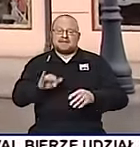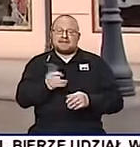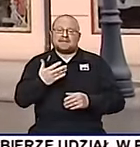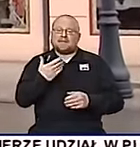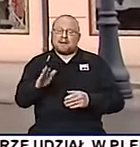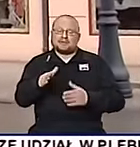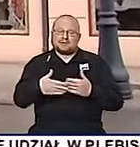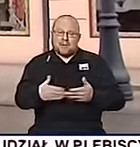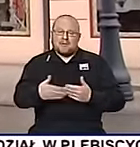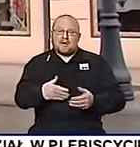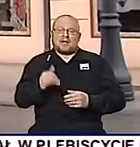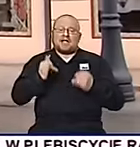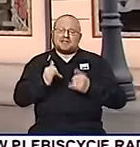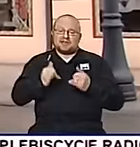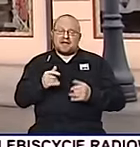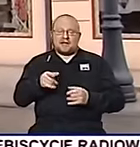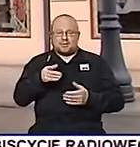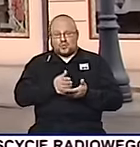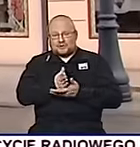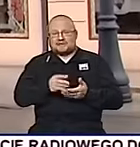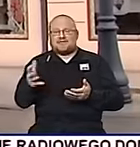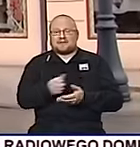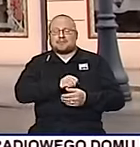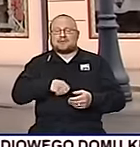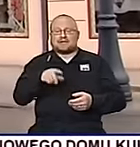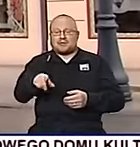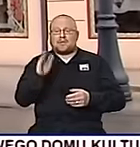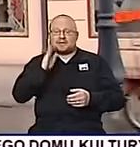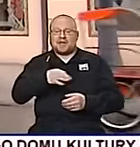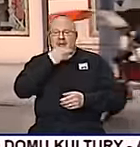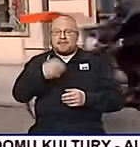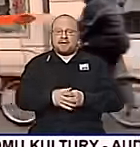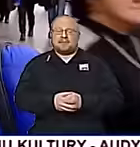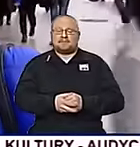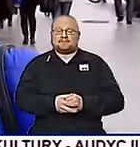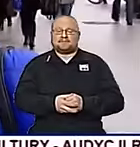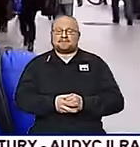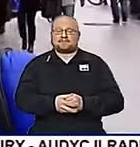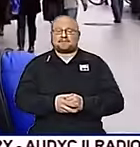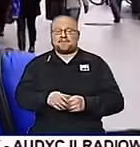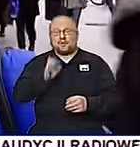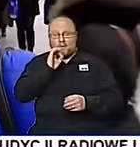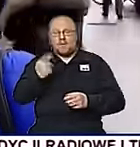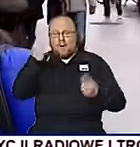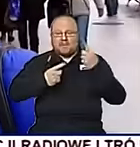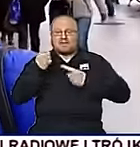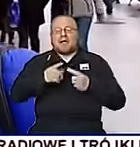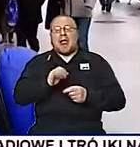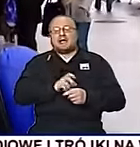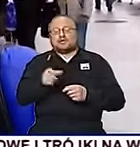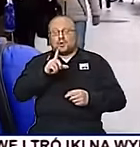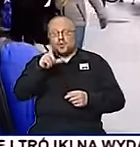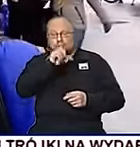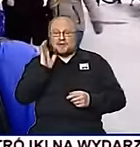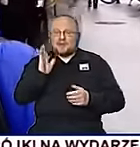jest bardzo słabo. Może jeżeli dłużnicy za to wezmą, to będzie lepiej. Trzymam kciuki za tą akcję. Fajny pomysł, ale czy ludzie będą